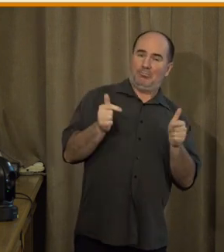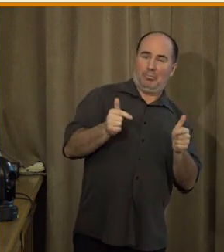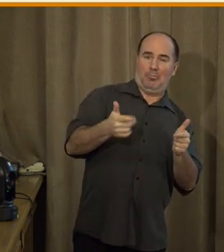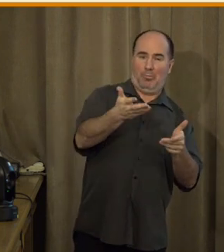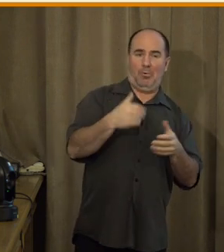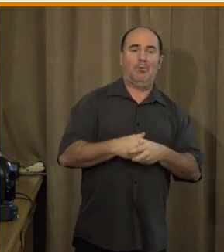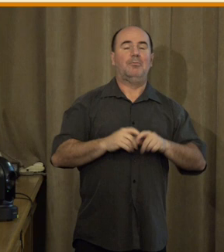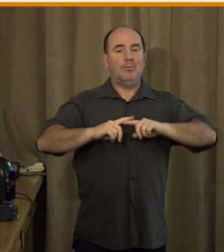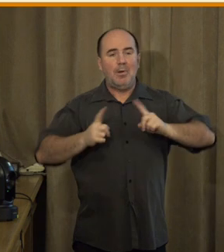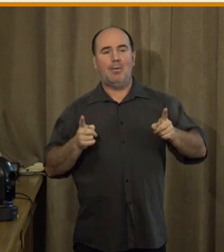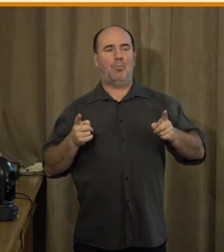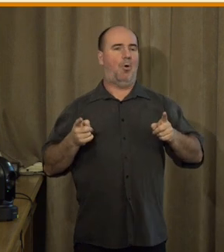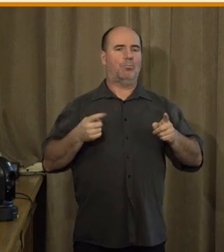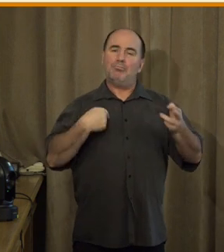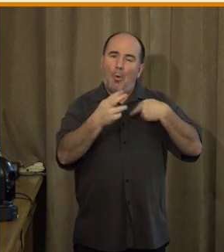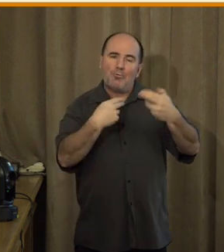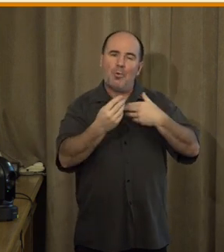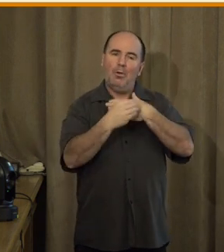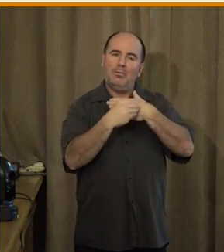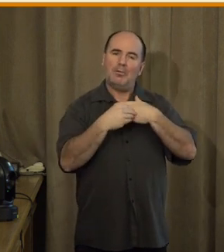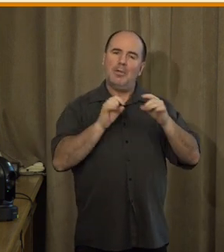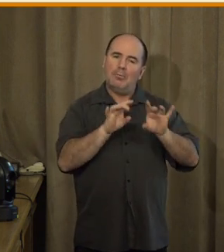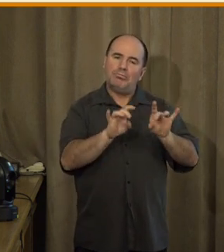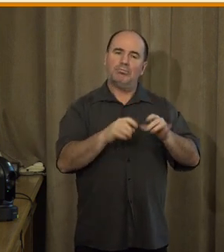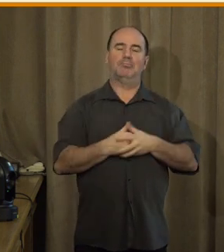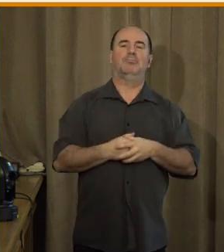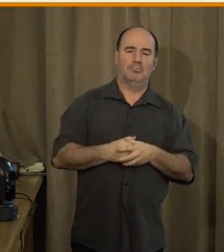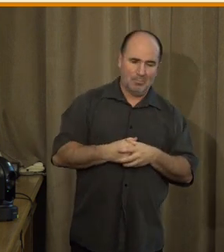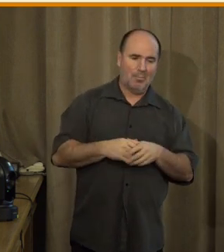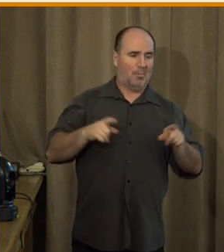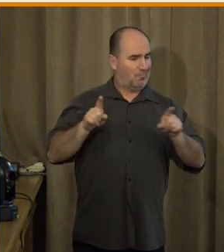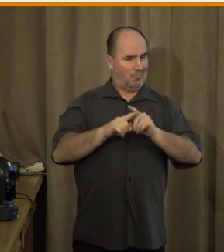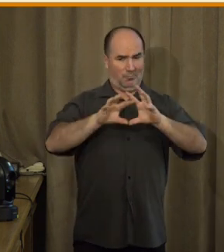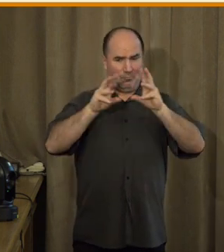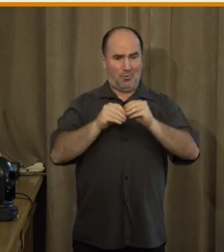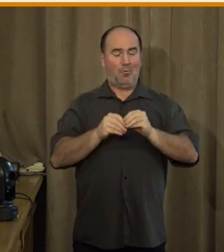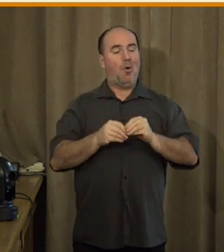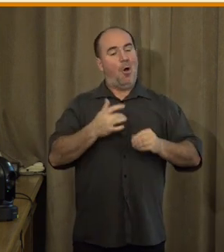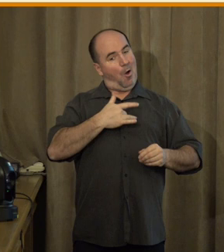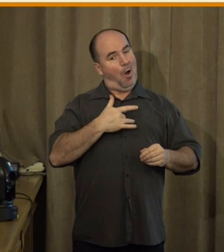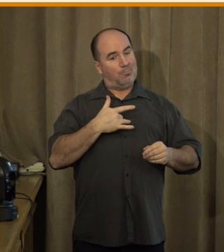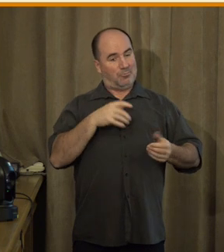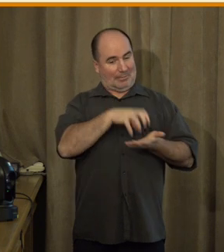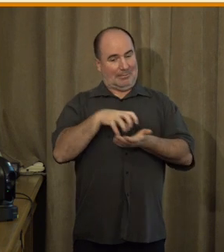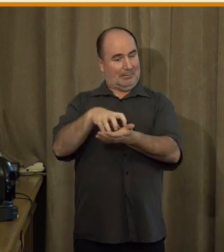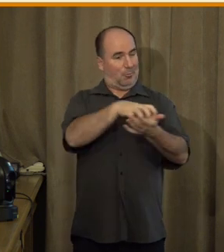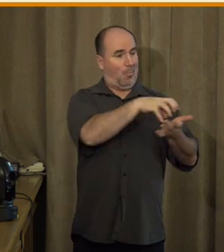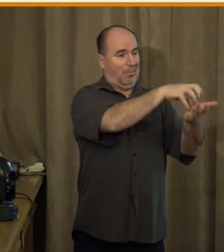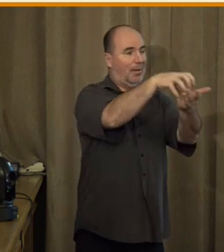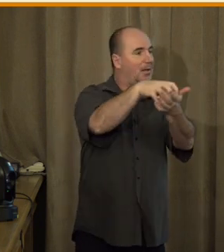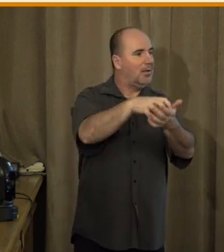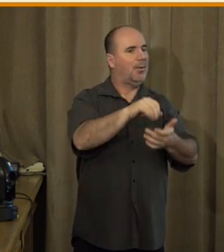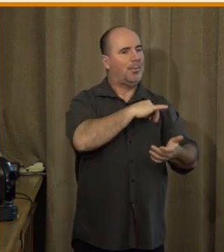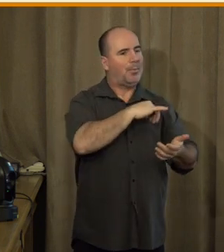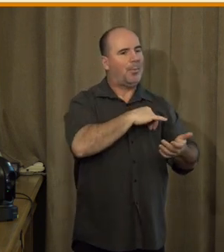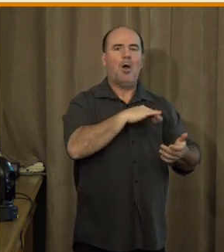konzultační podpora, protože vlastně i zjišťujeme, že v rámci toho občanského sektoru řada těch organizací